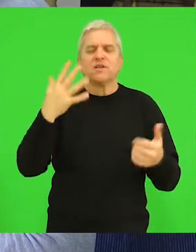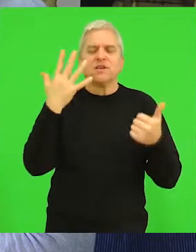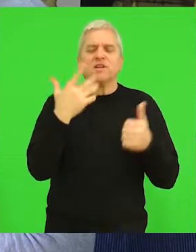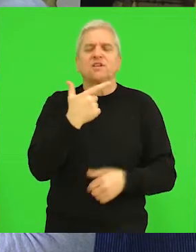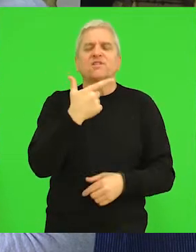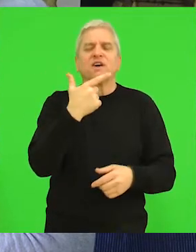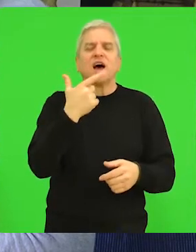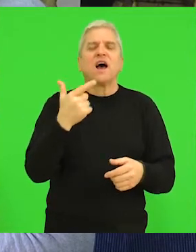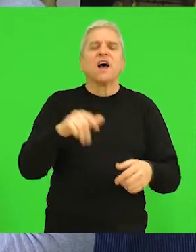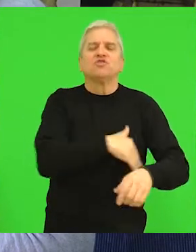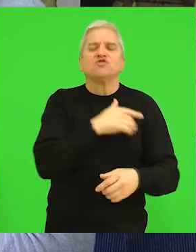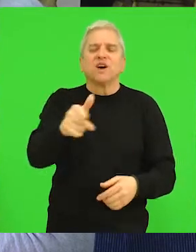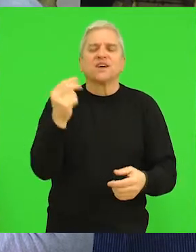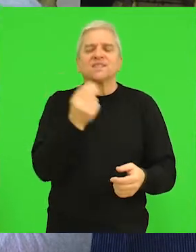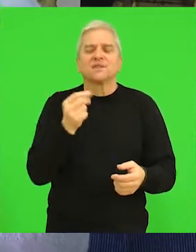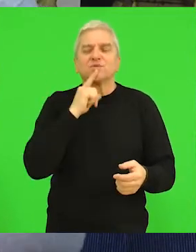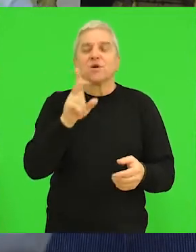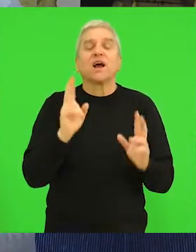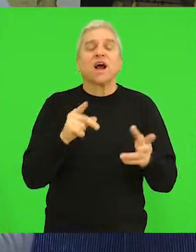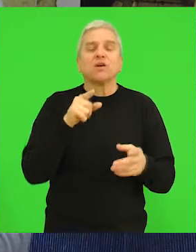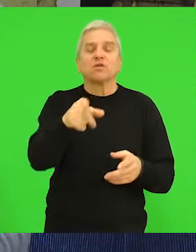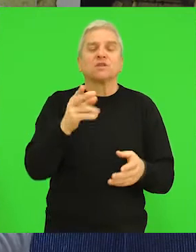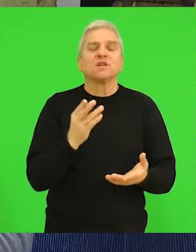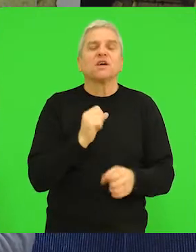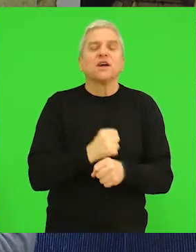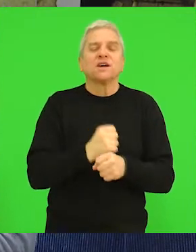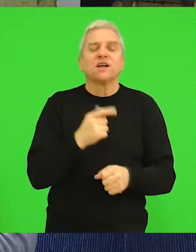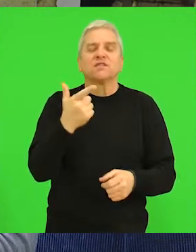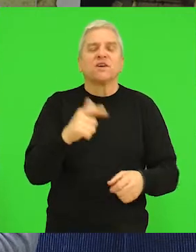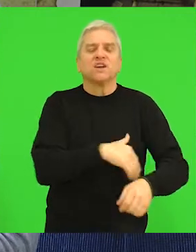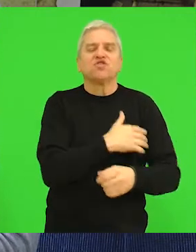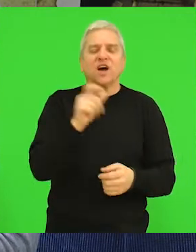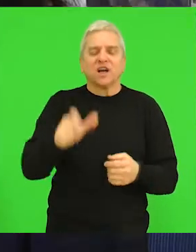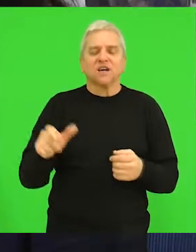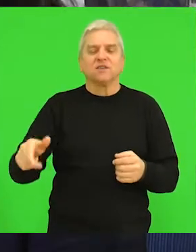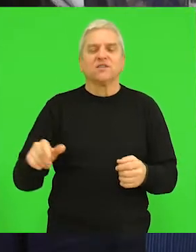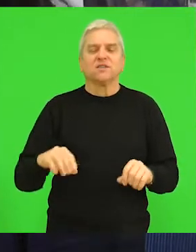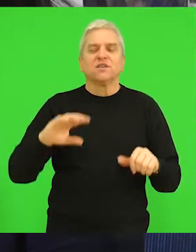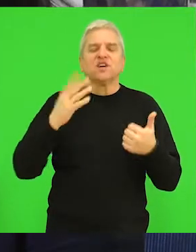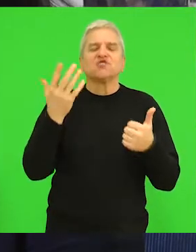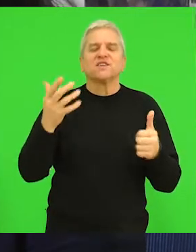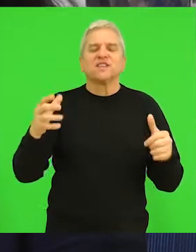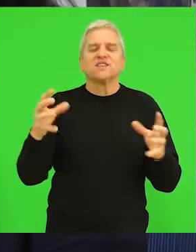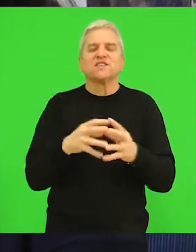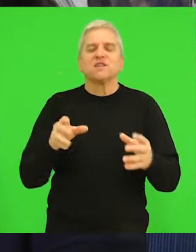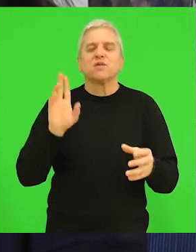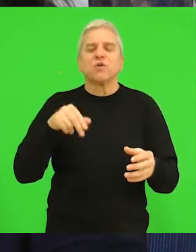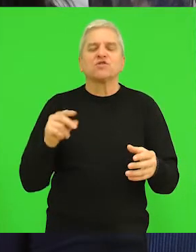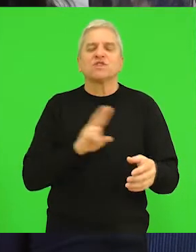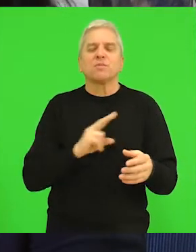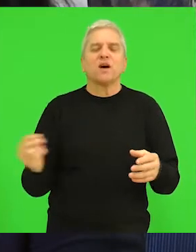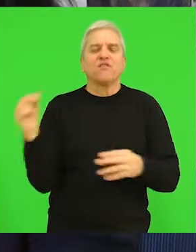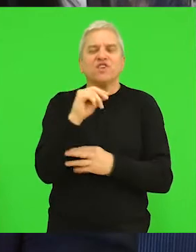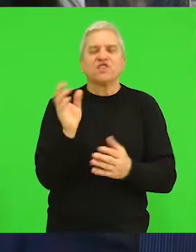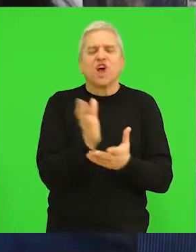na srpskom nastavnom jeziku. Pa recite vi meni kakav je to rad sa dva učenika. 16 odeljenja može imati više